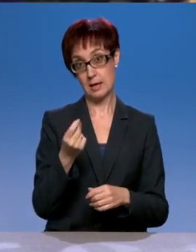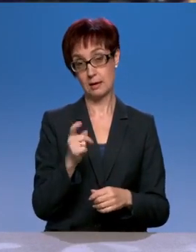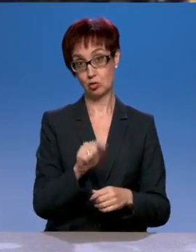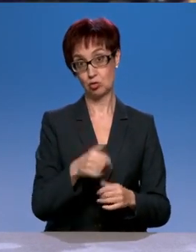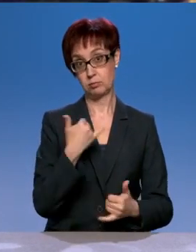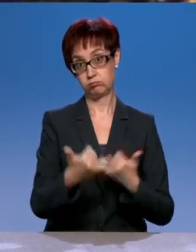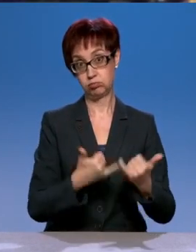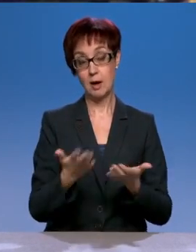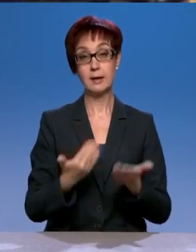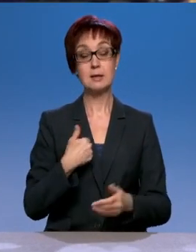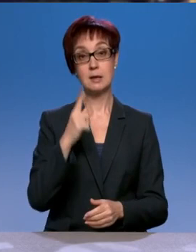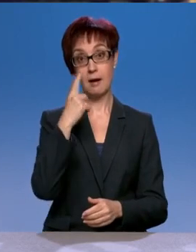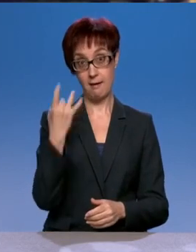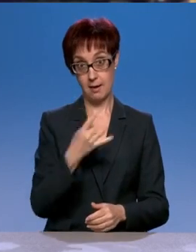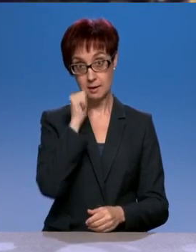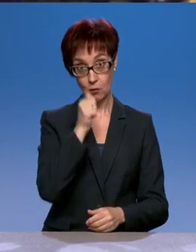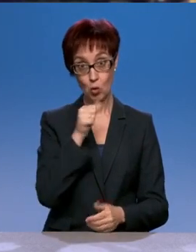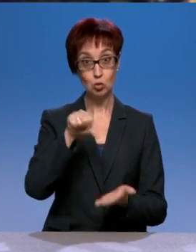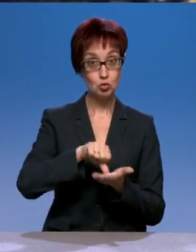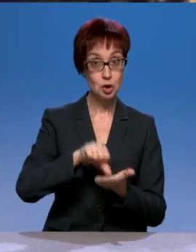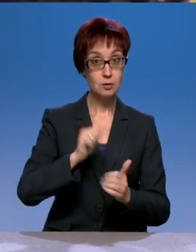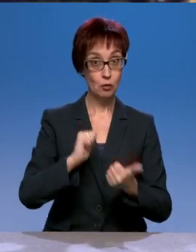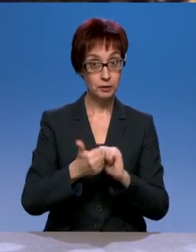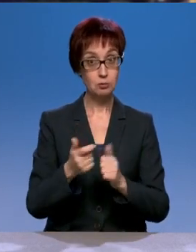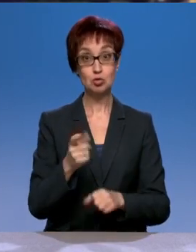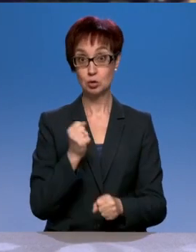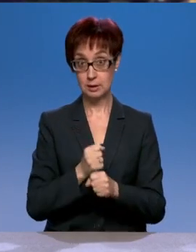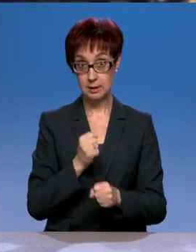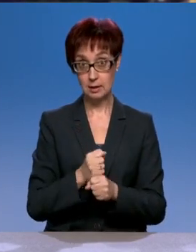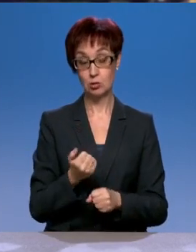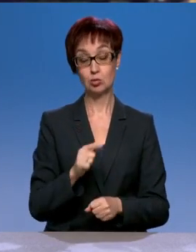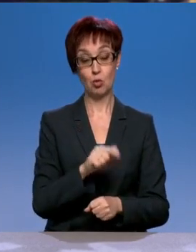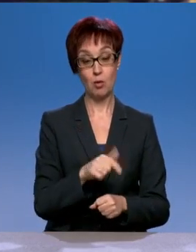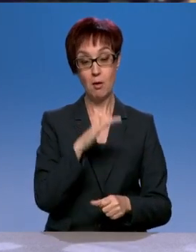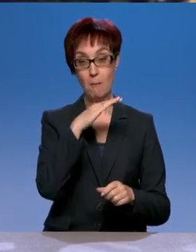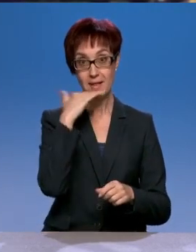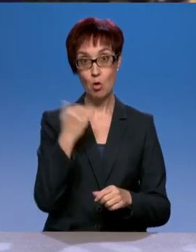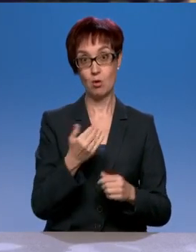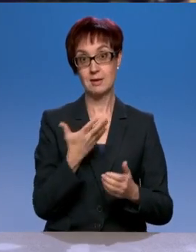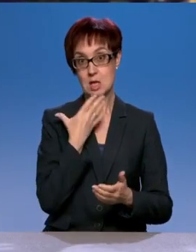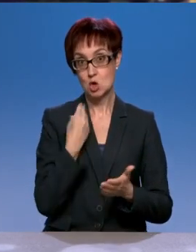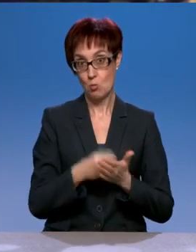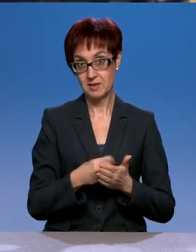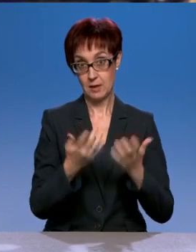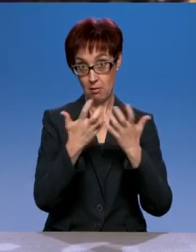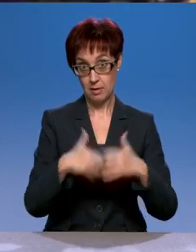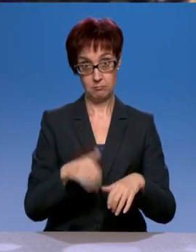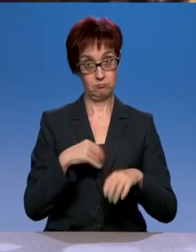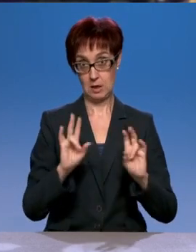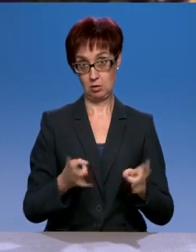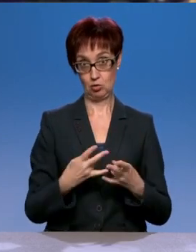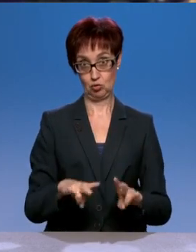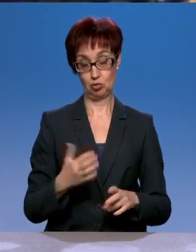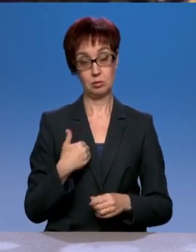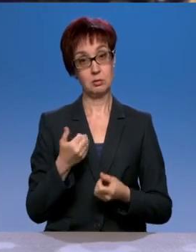тендере и что-то делаю, ну и для чего мне нужна эта техника? Она будет год простая. Или сдавать ее тоже в аренду. Поэтому очень часто здесь люди смотрят, но